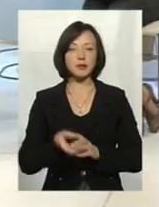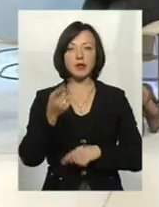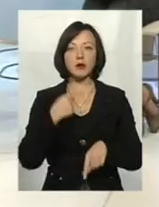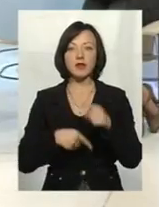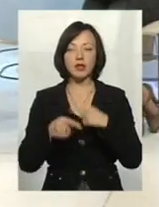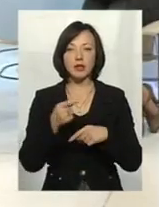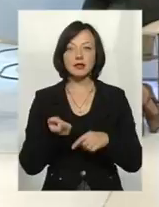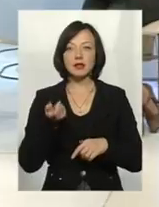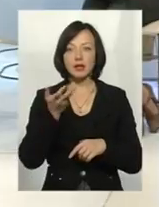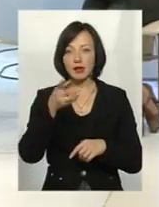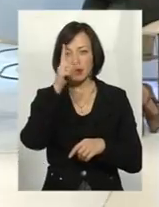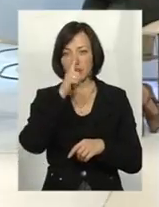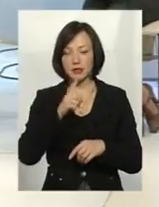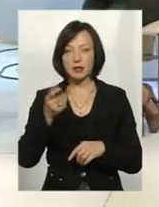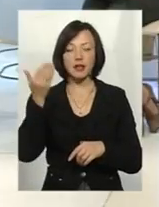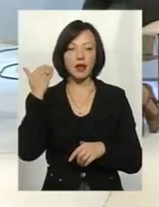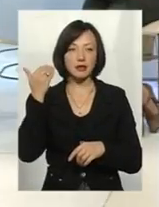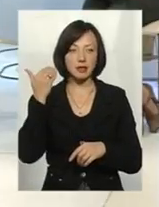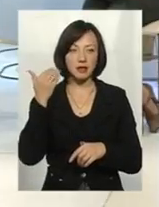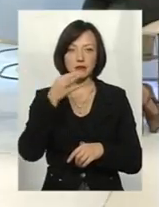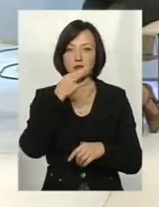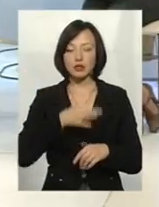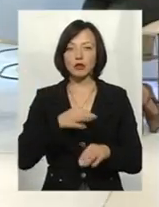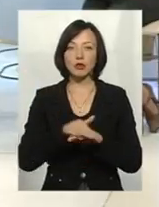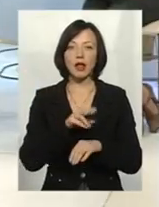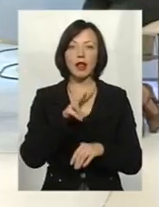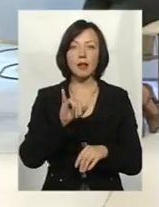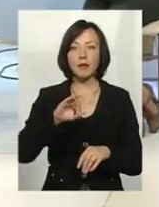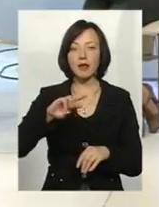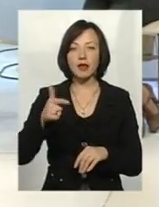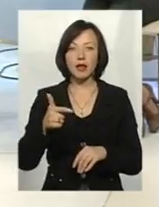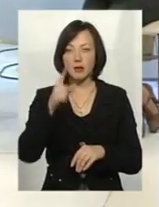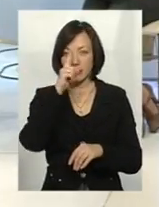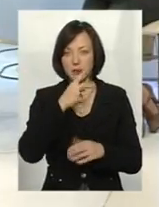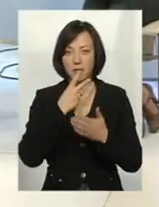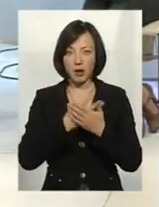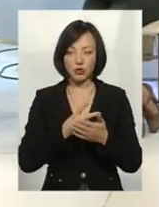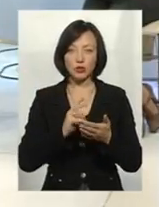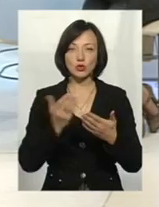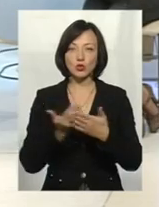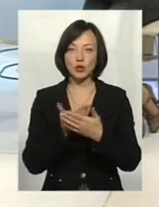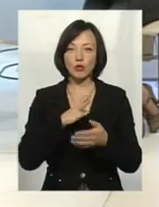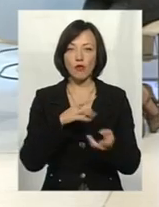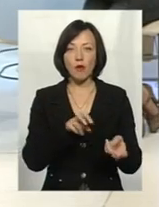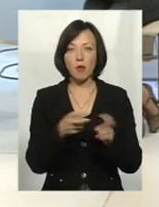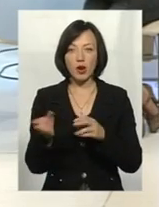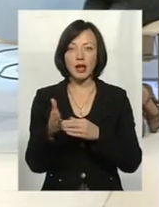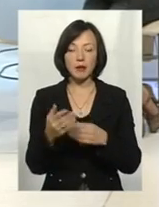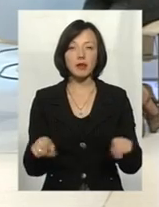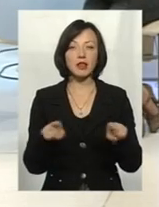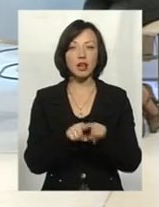Повертаючись на кілька місяців назад, скажіть, будь ласка, в липні місяці, бачили сюжет, був морриби теж.